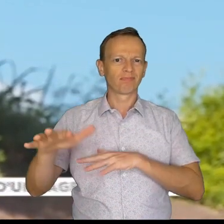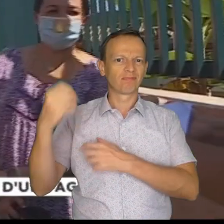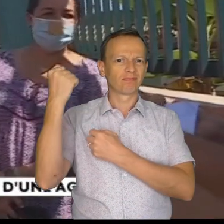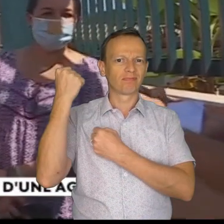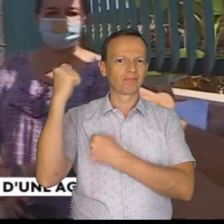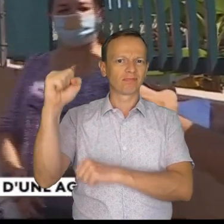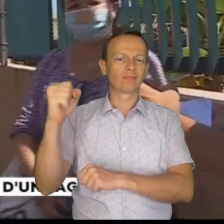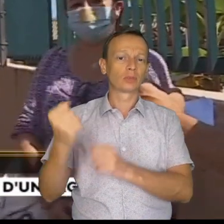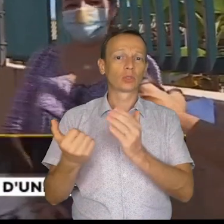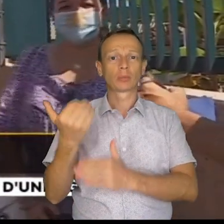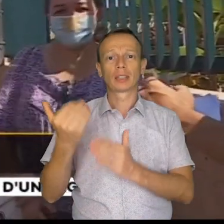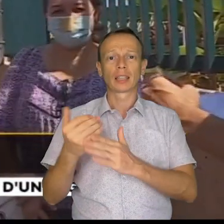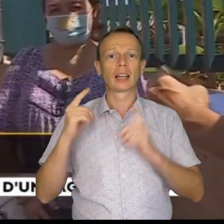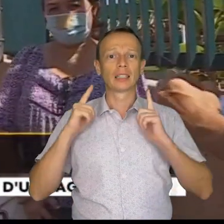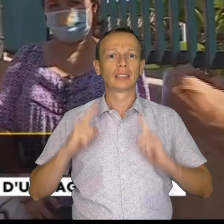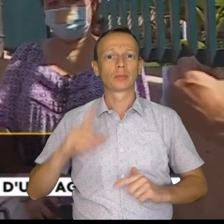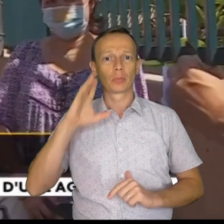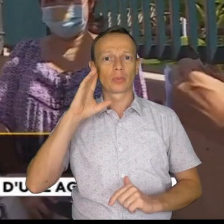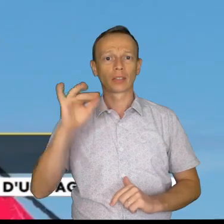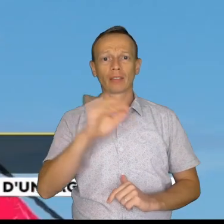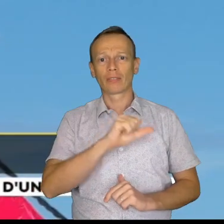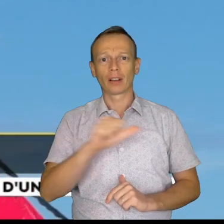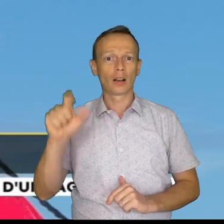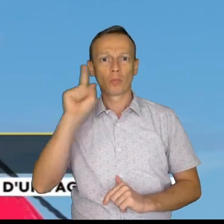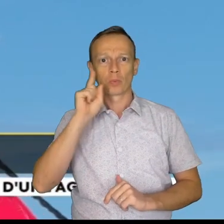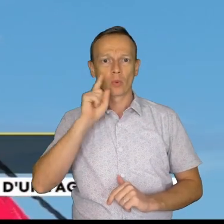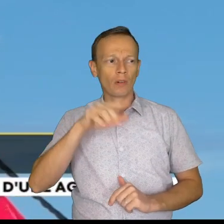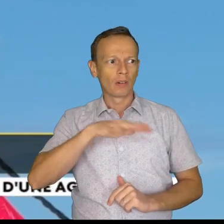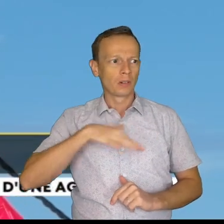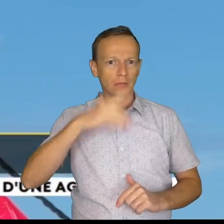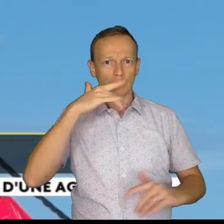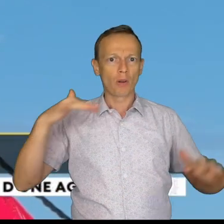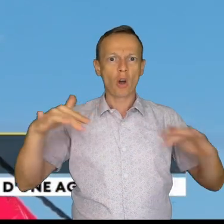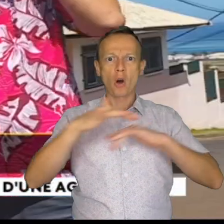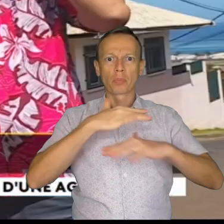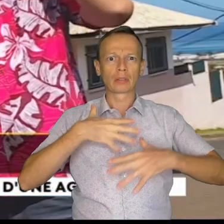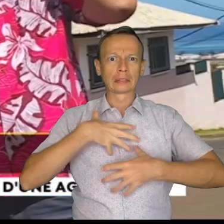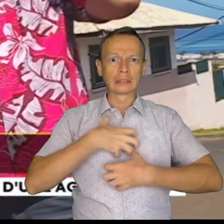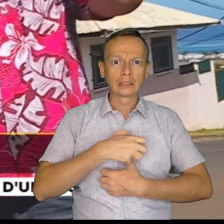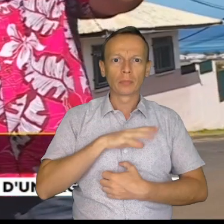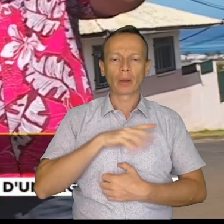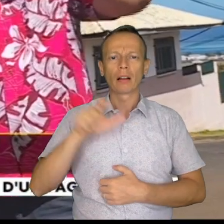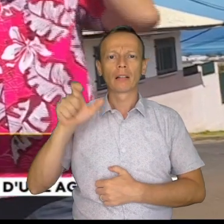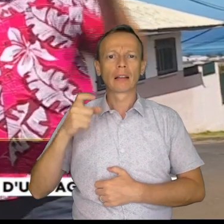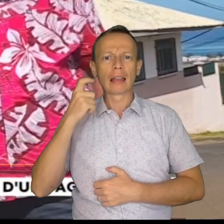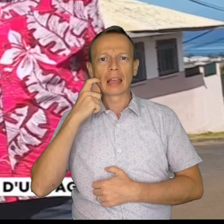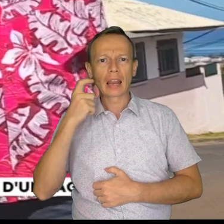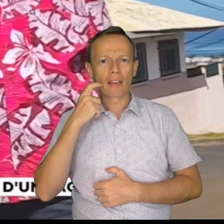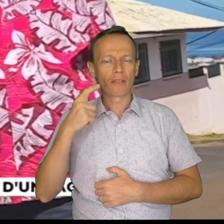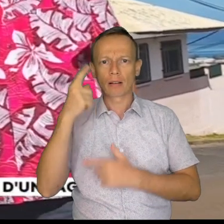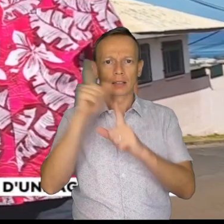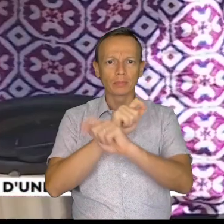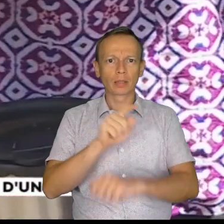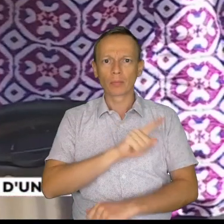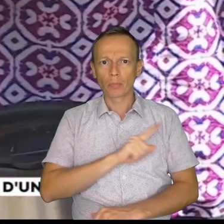FAA. Ils dénoncent un climat anxiogène qui ne fait que s'aggraver à cause des élèves irrespectueux, les professeurs qui deviennent